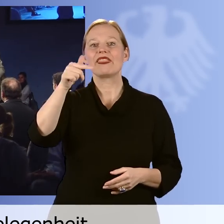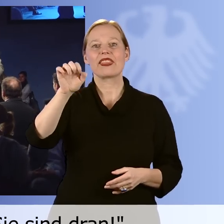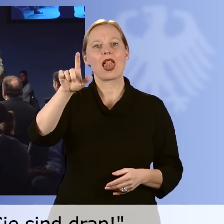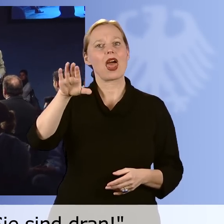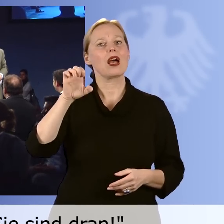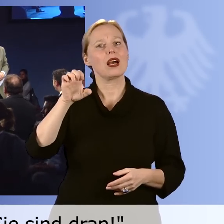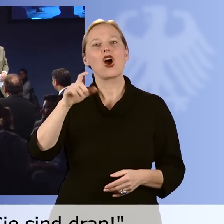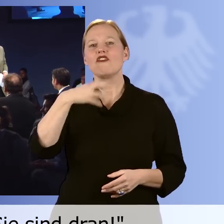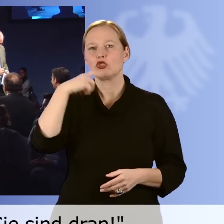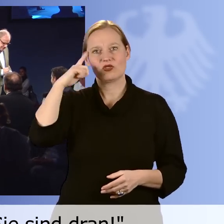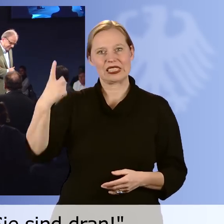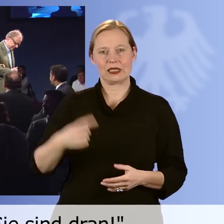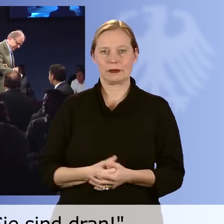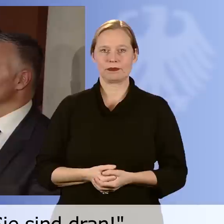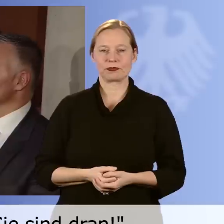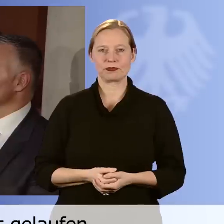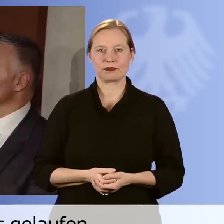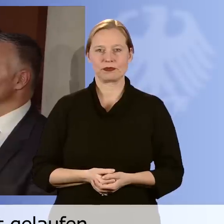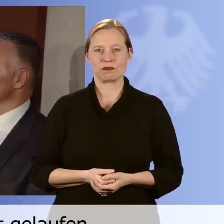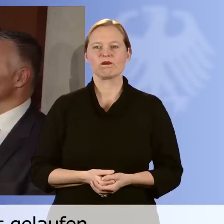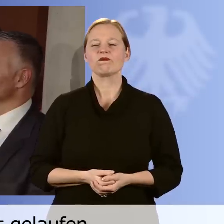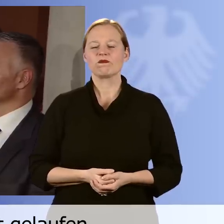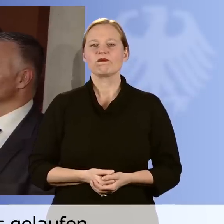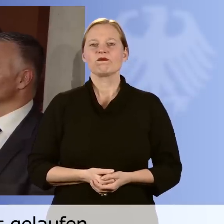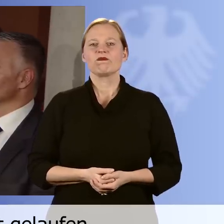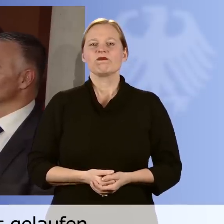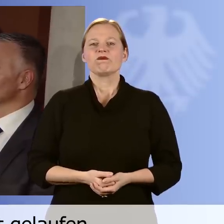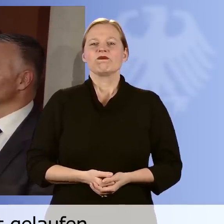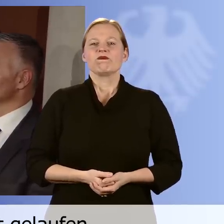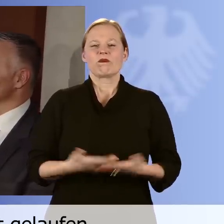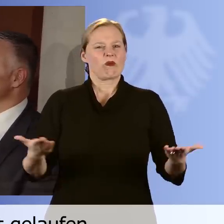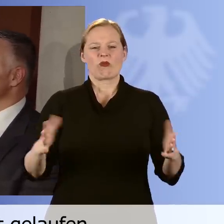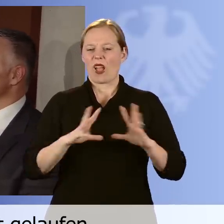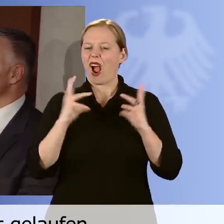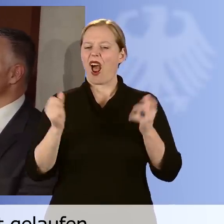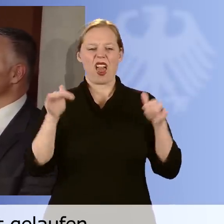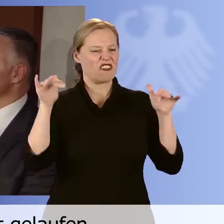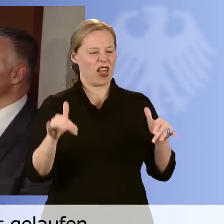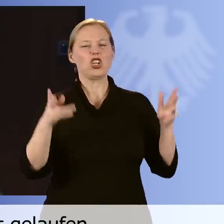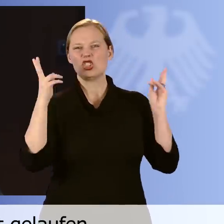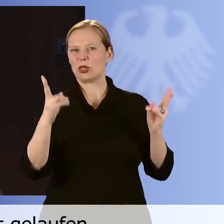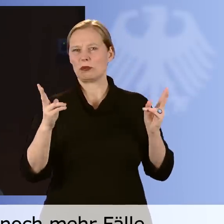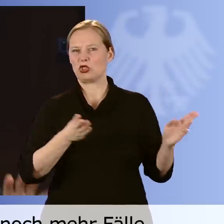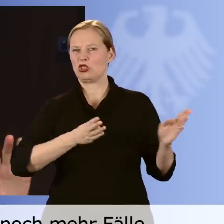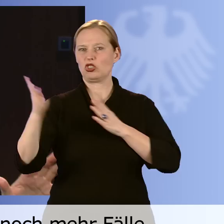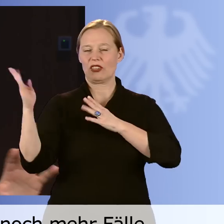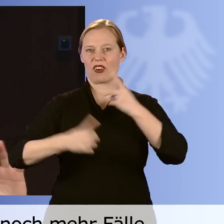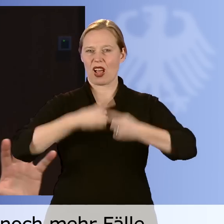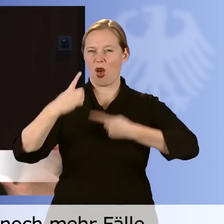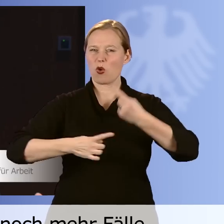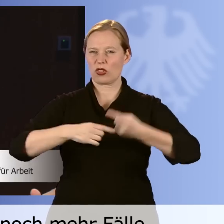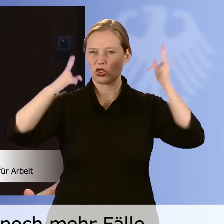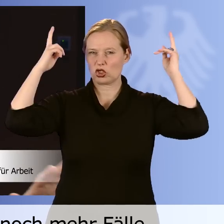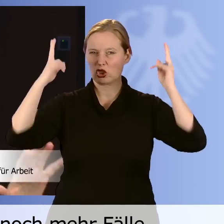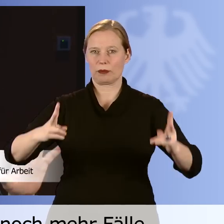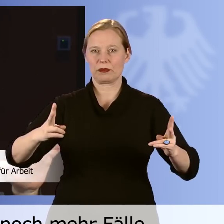erkundigen. Herr Beckers, Sie sind dran. halten uns gerne mit Ihnen. All diese Fälle, die sind nicht gut gelaufen, muss man jetzt nur sagen. Da gibt es